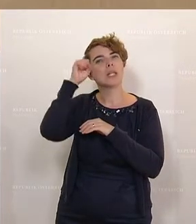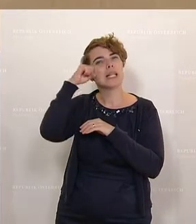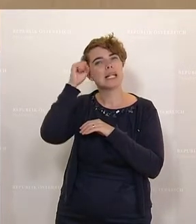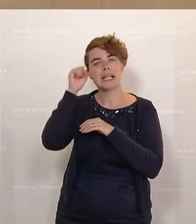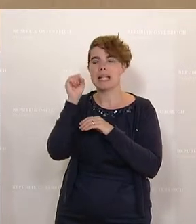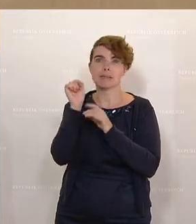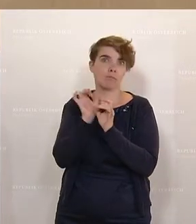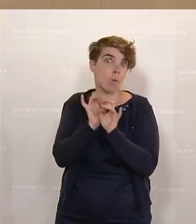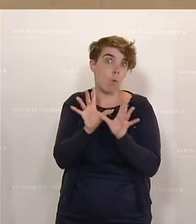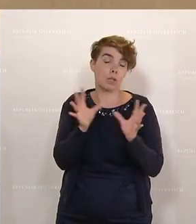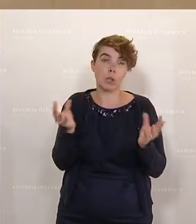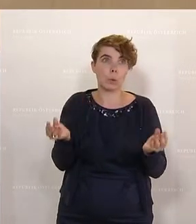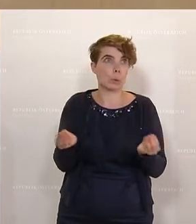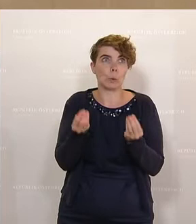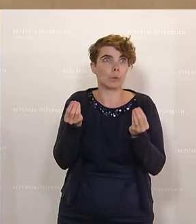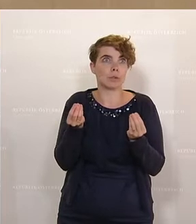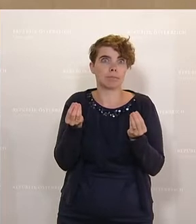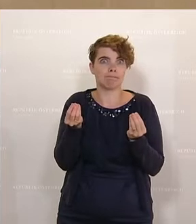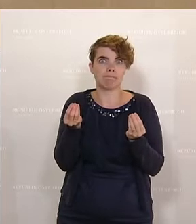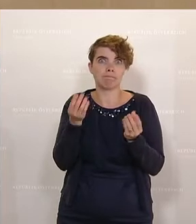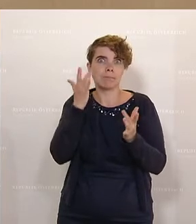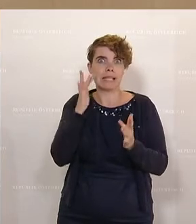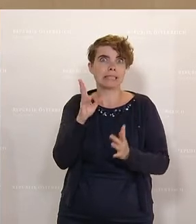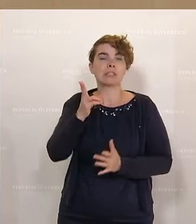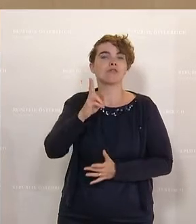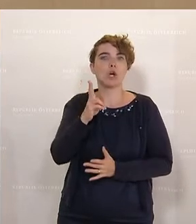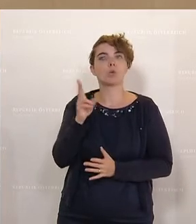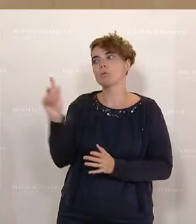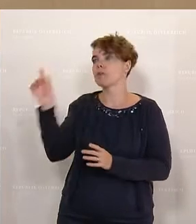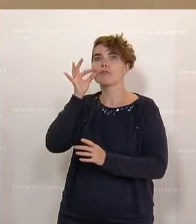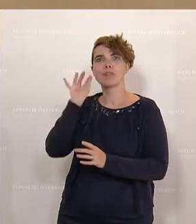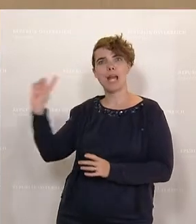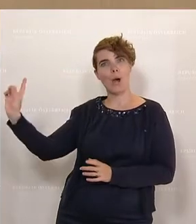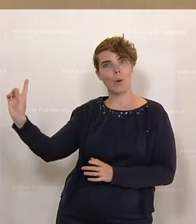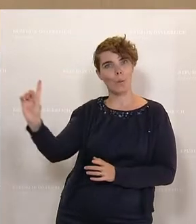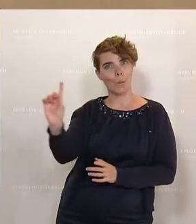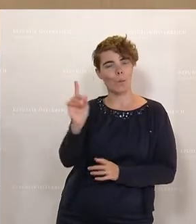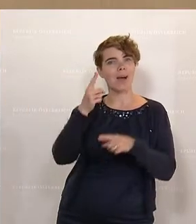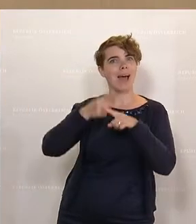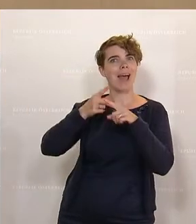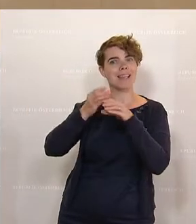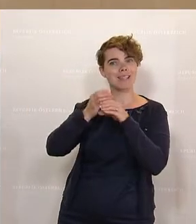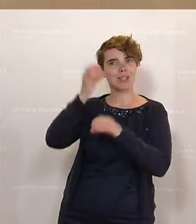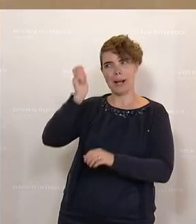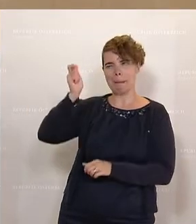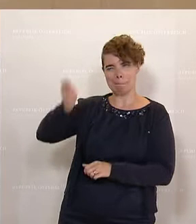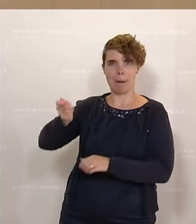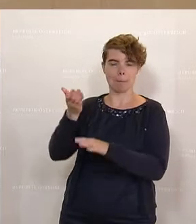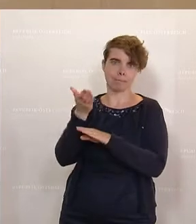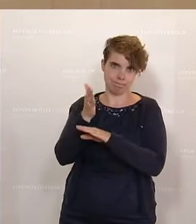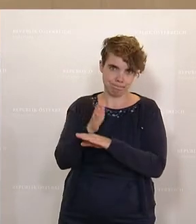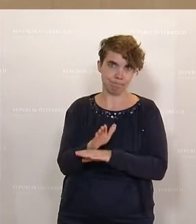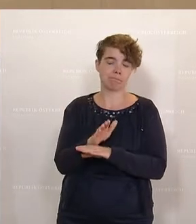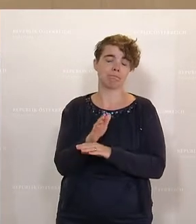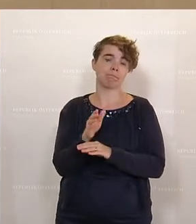ersichtlichen Grund eine Passantin mit einer Eisenstange erschlagen. Zur Aufarbeitung dieser